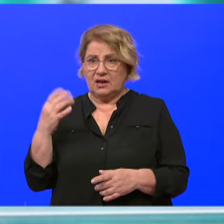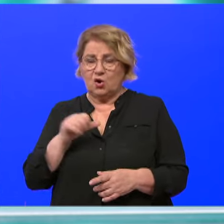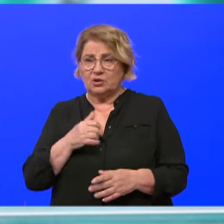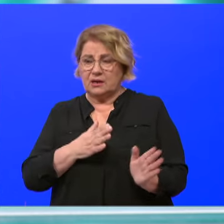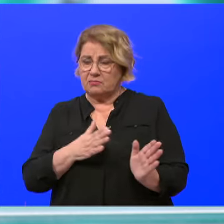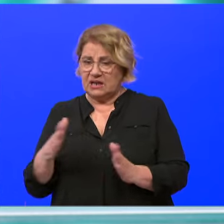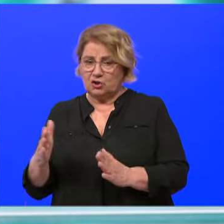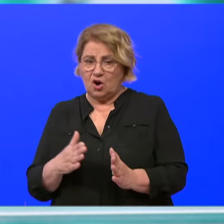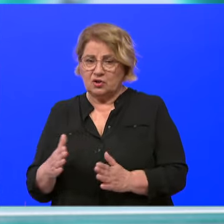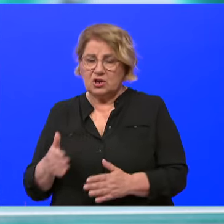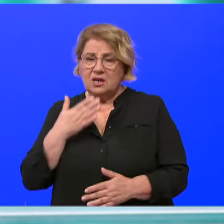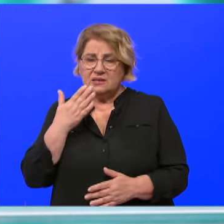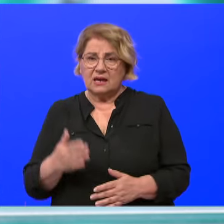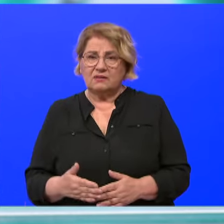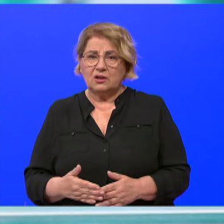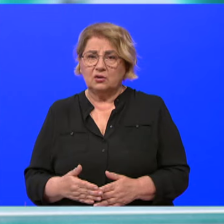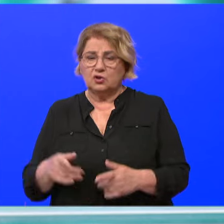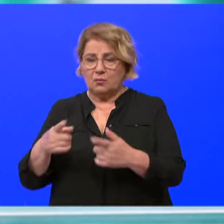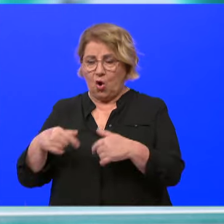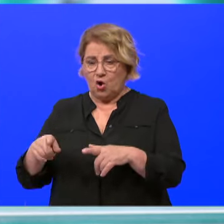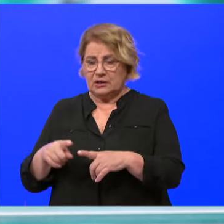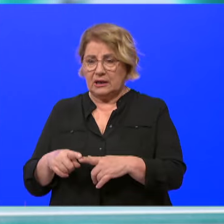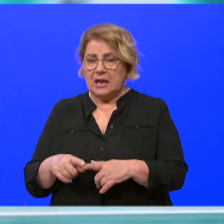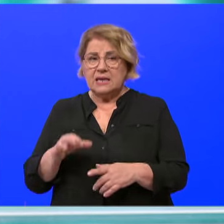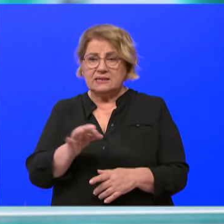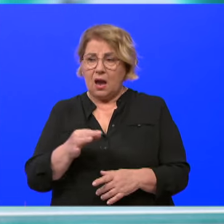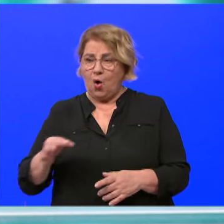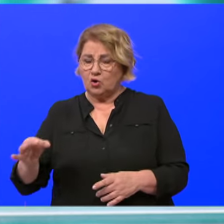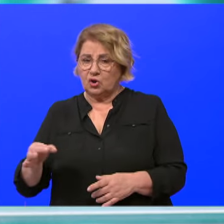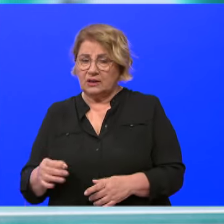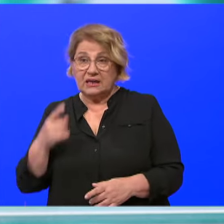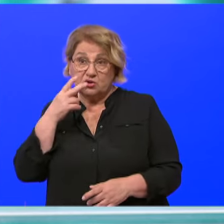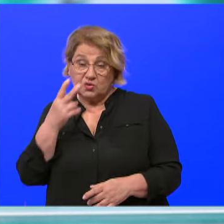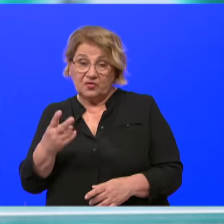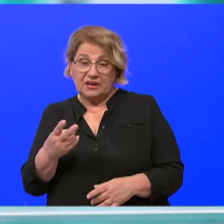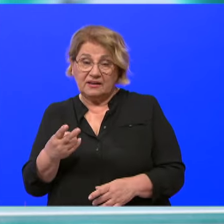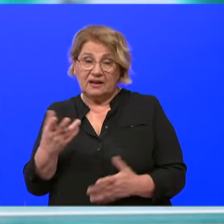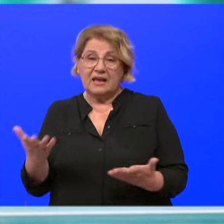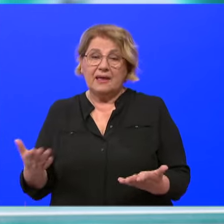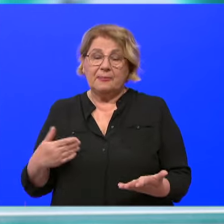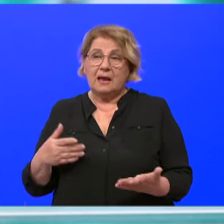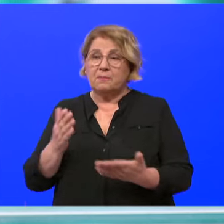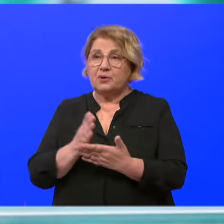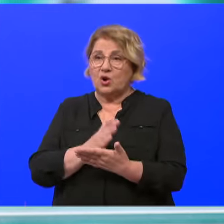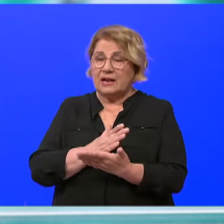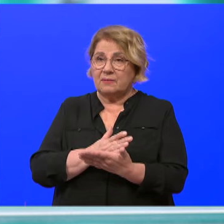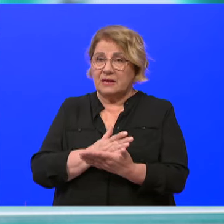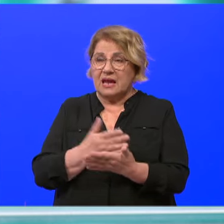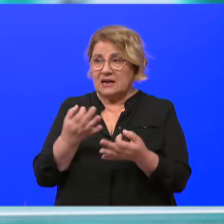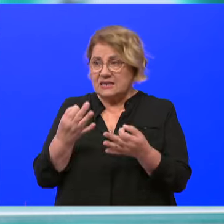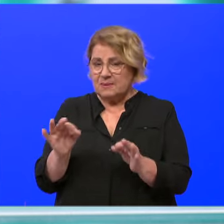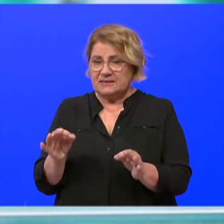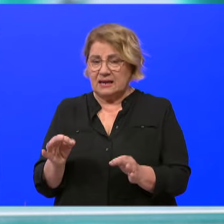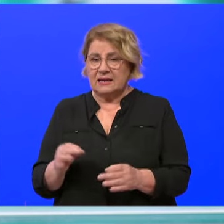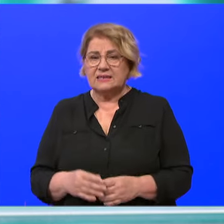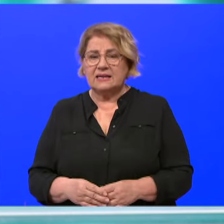zaredom, zahvaljujem se tome oddjelu za otoke, jer su prepoznali taj najpaš program slanja specijalista